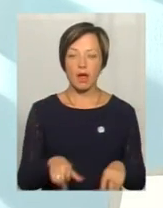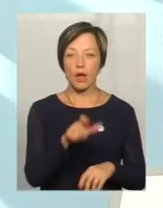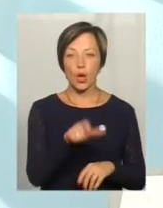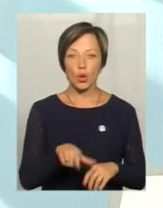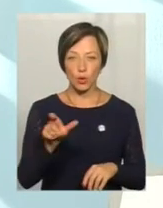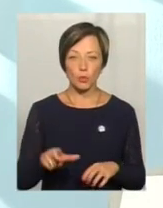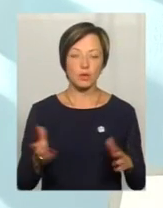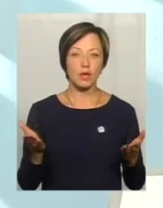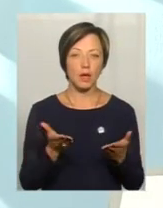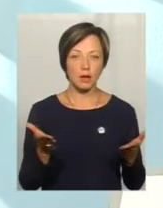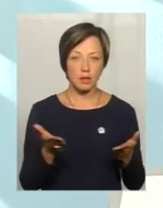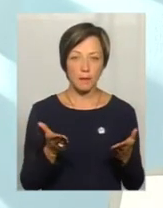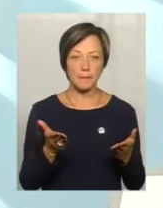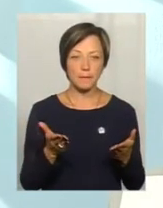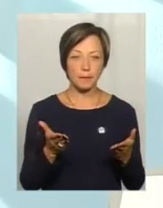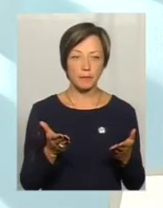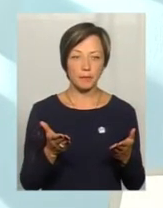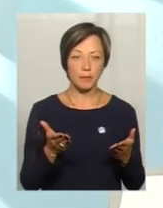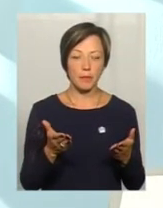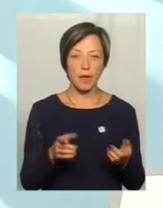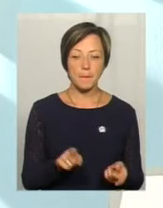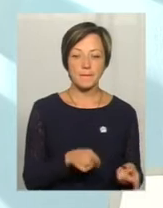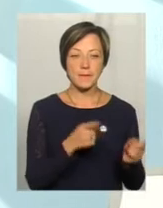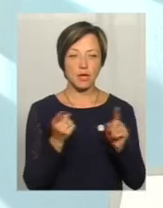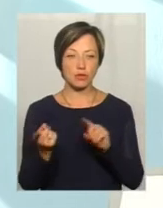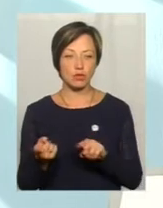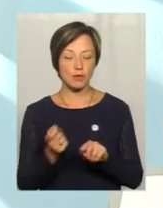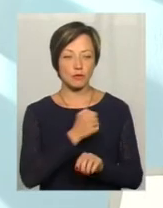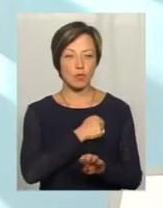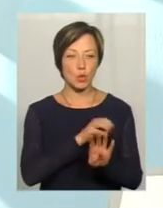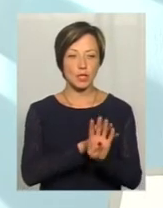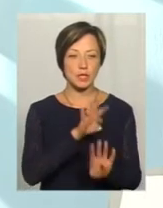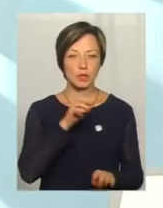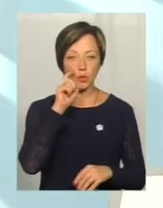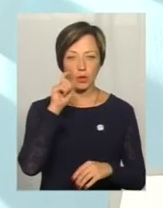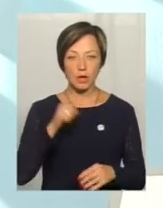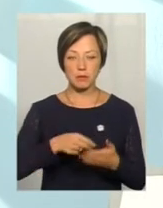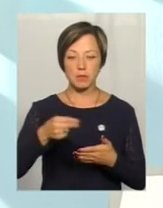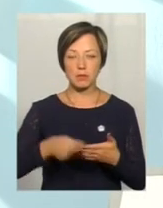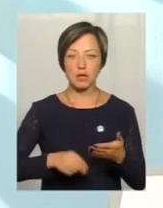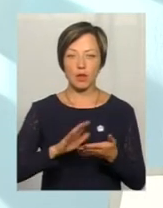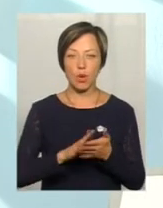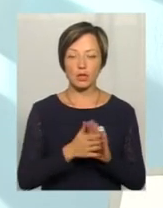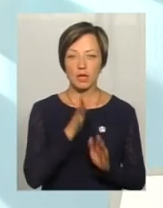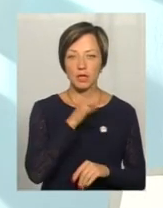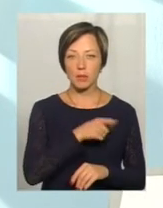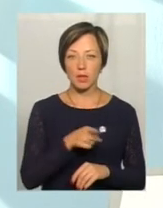перейшли в Збройні сили України, підписали контракт на період